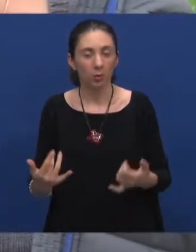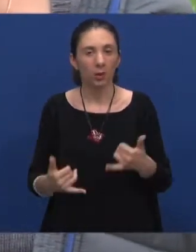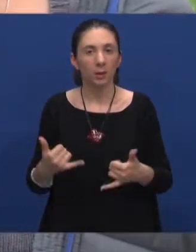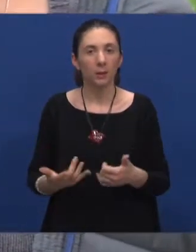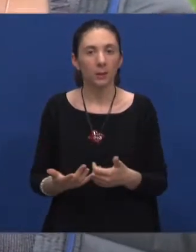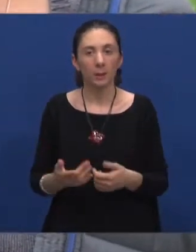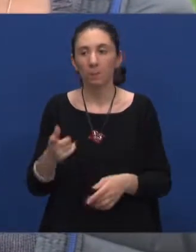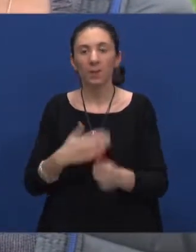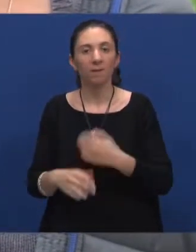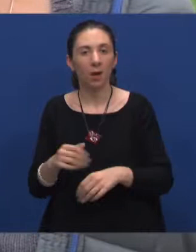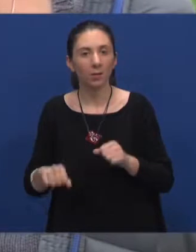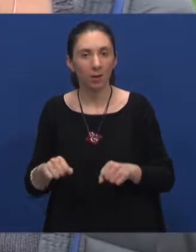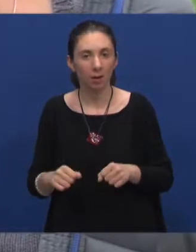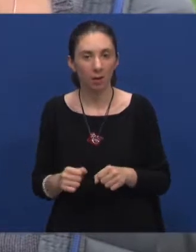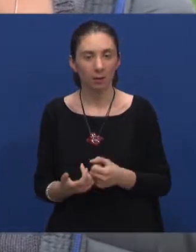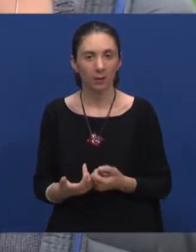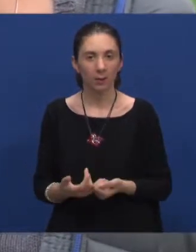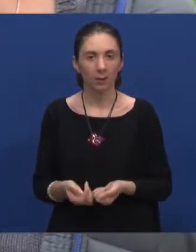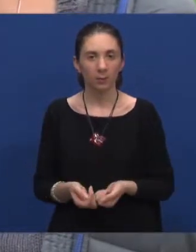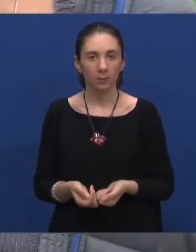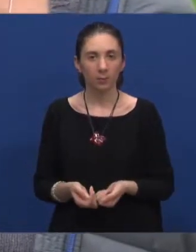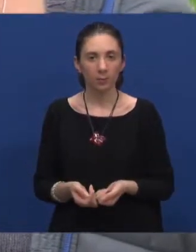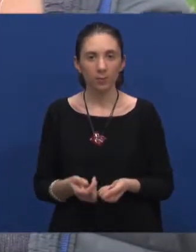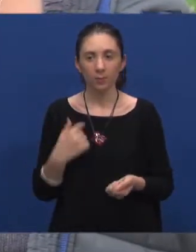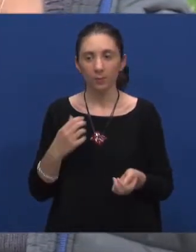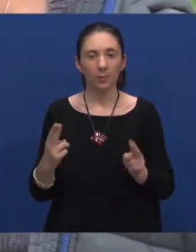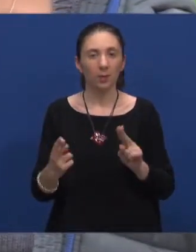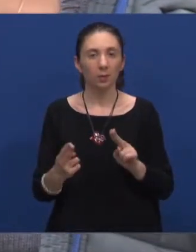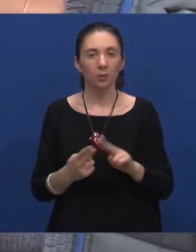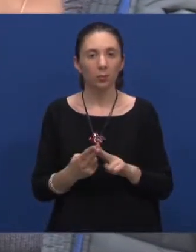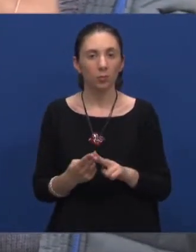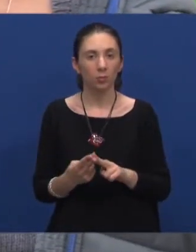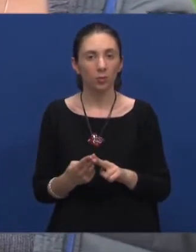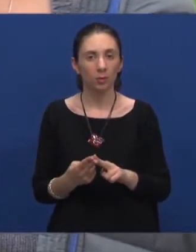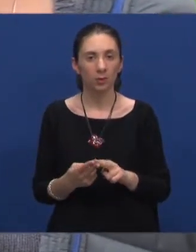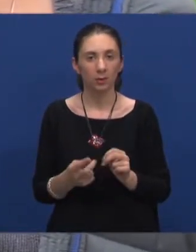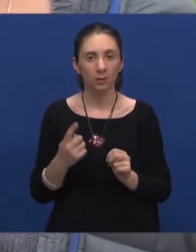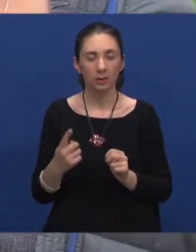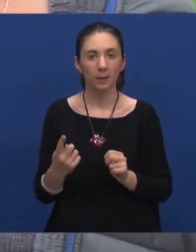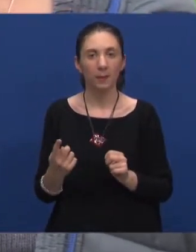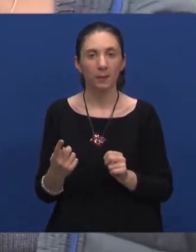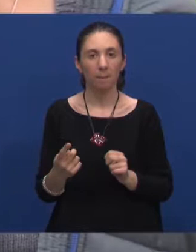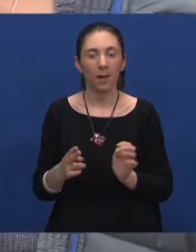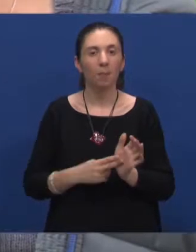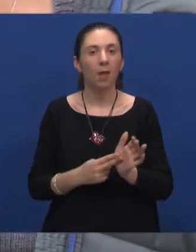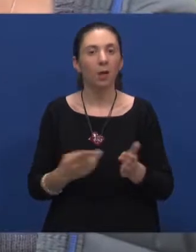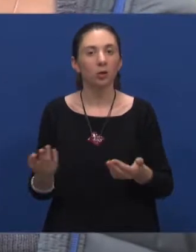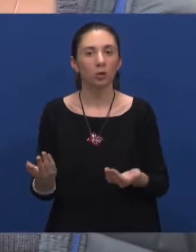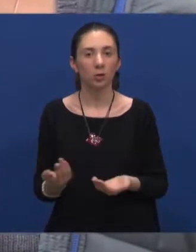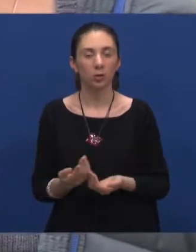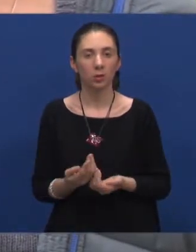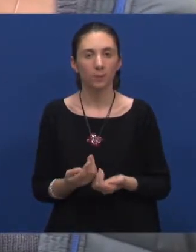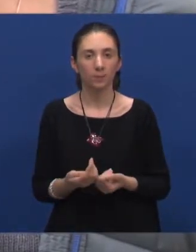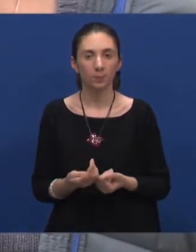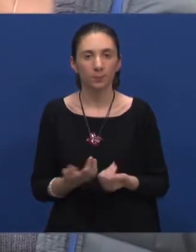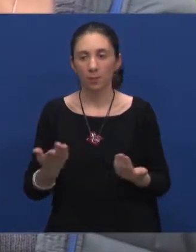invaliditeta s kojim se susrela, pa i samog načina na